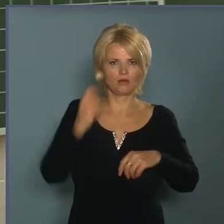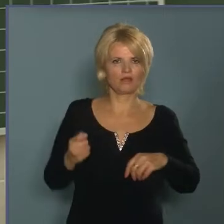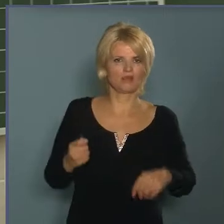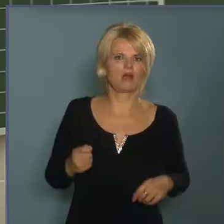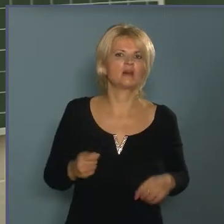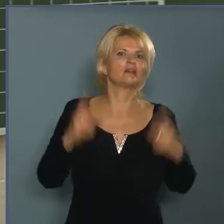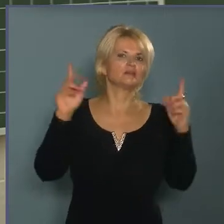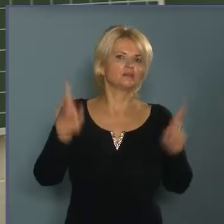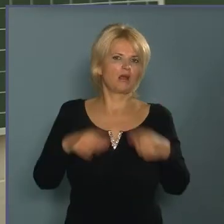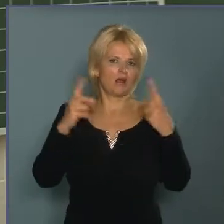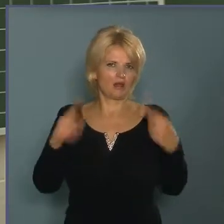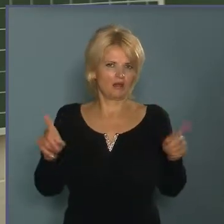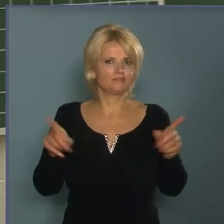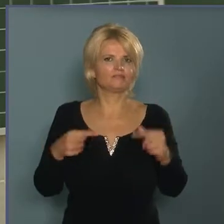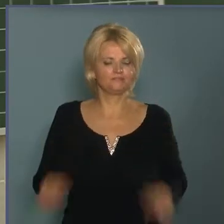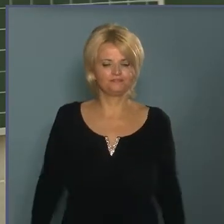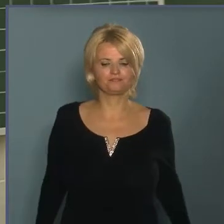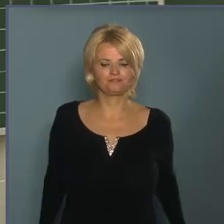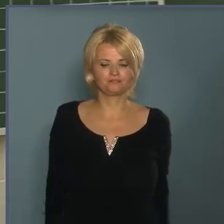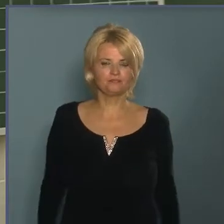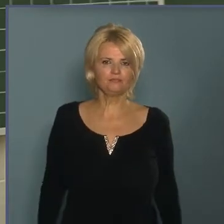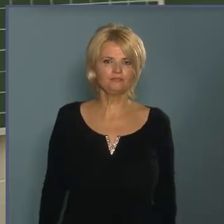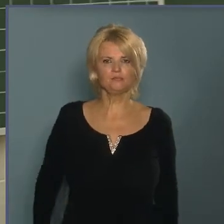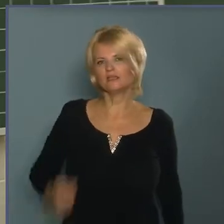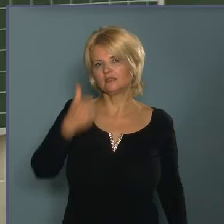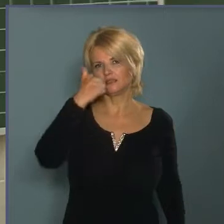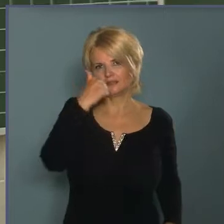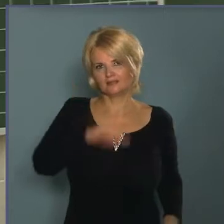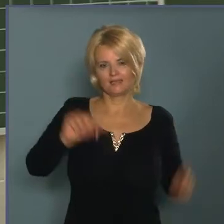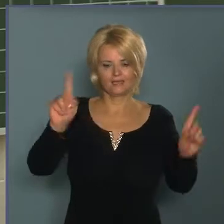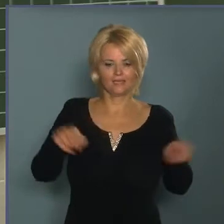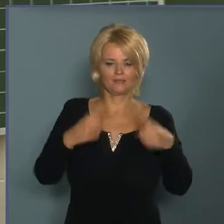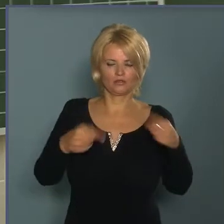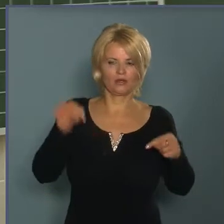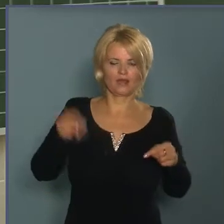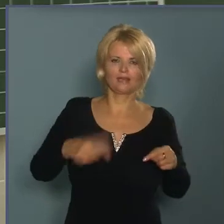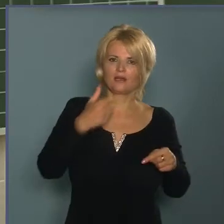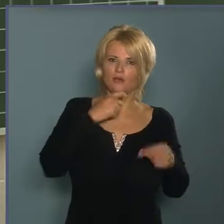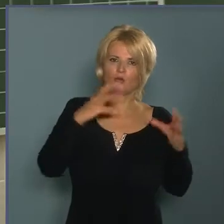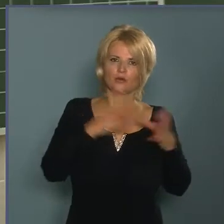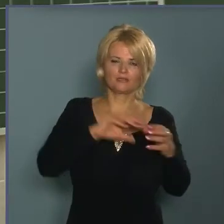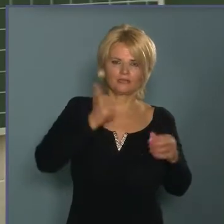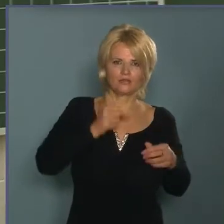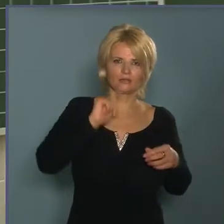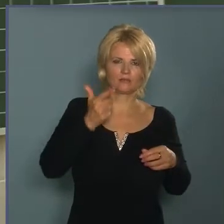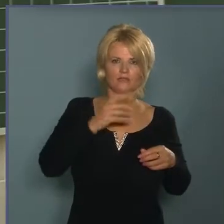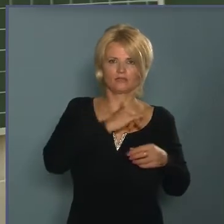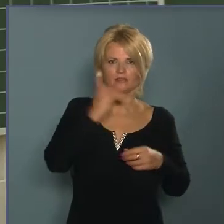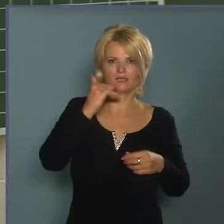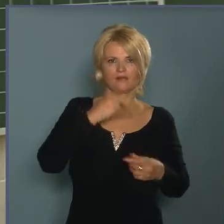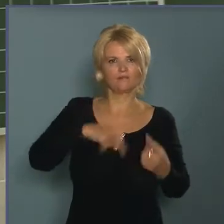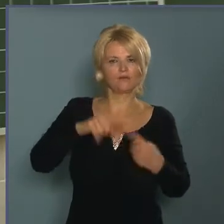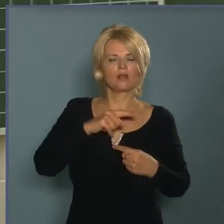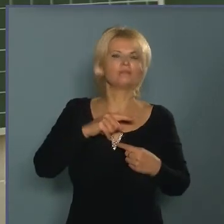magyar dalokra fókuszál, ott különösen a népdalokra, hiszen ennek a korosztálynak, az első-második évfolyamnak